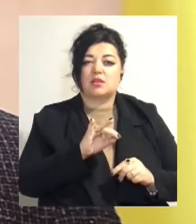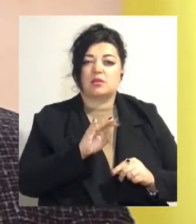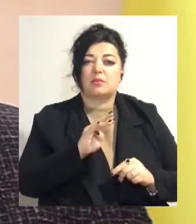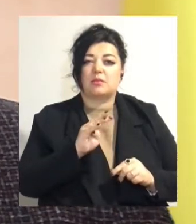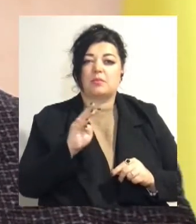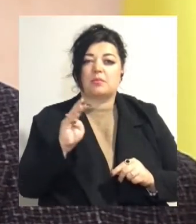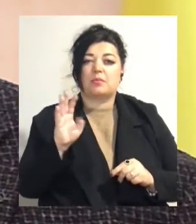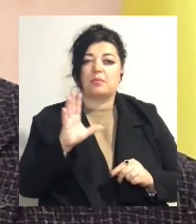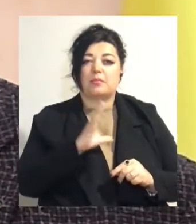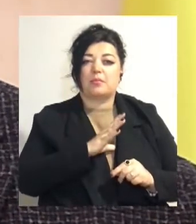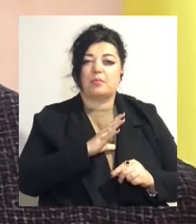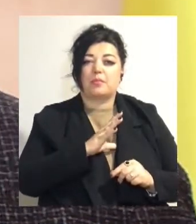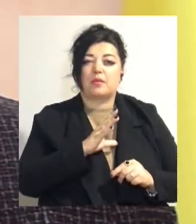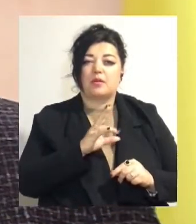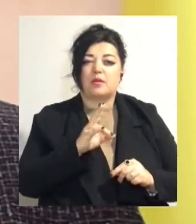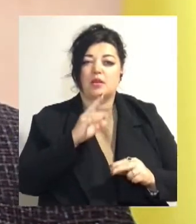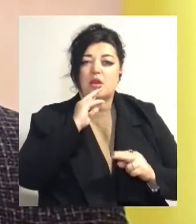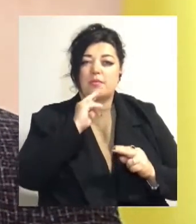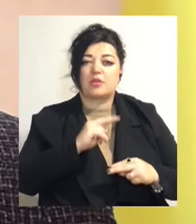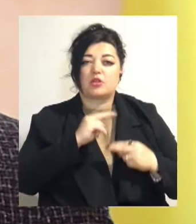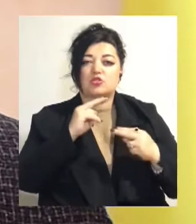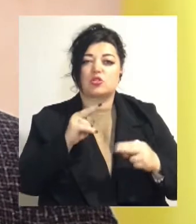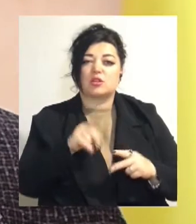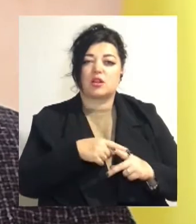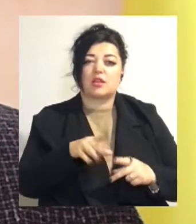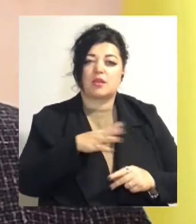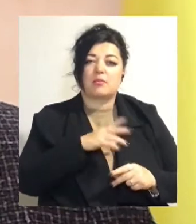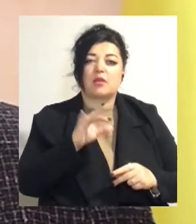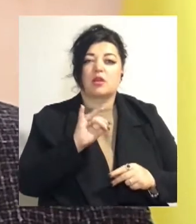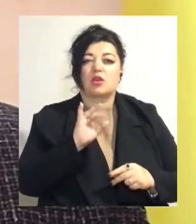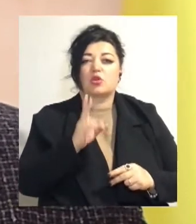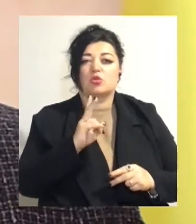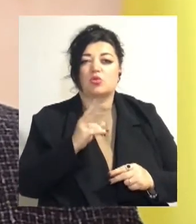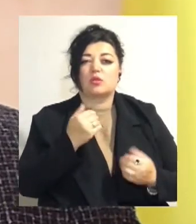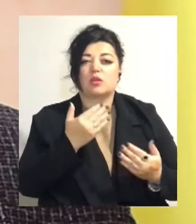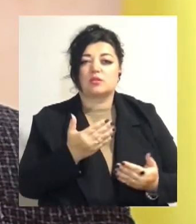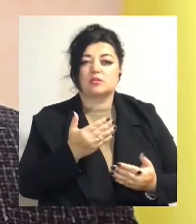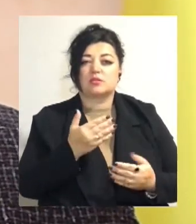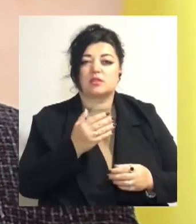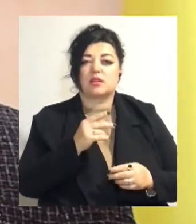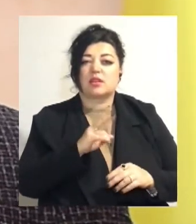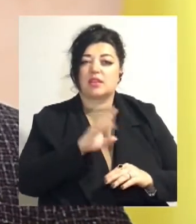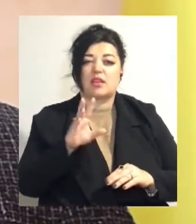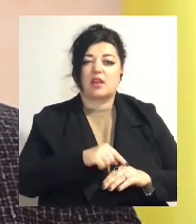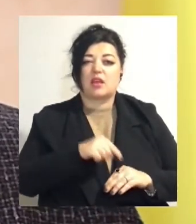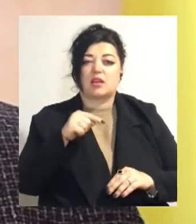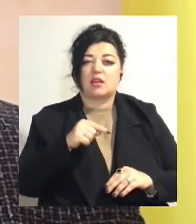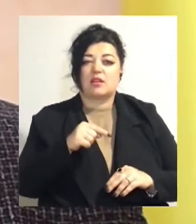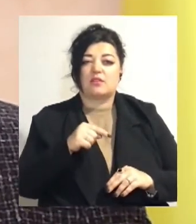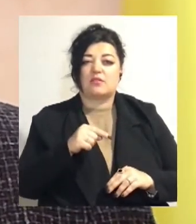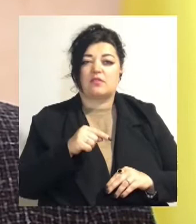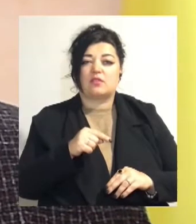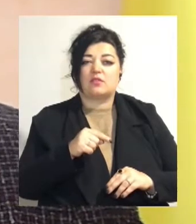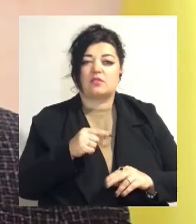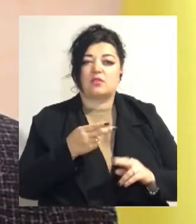обов'язки, або не були, і хто на них не реагував, якщо вони були, будемо